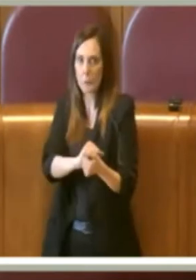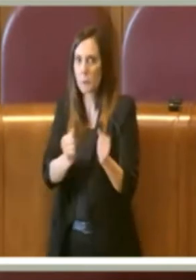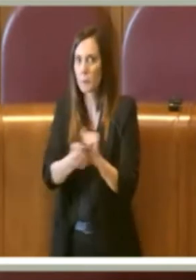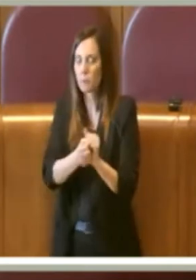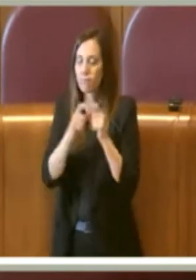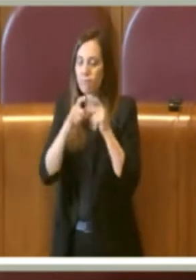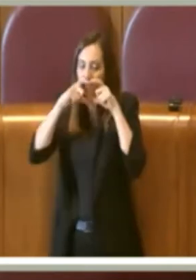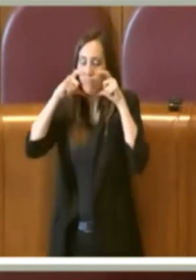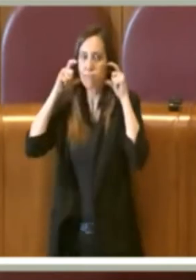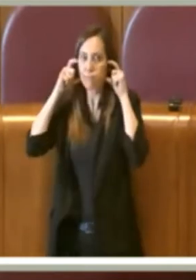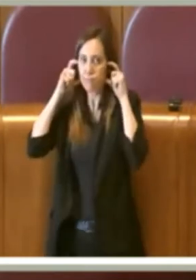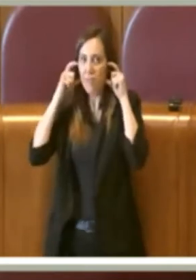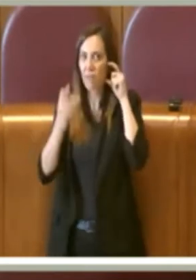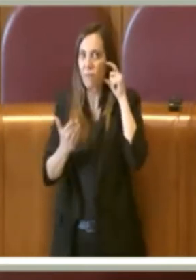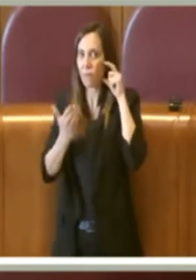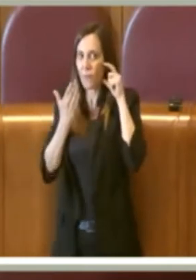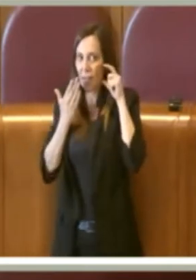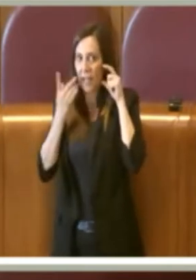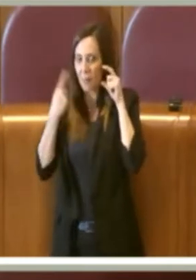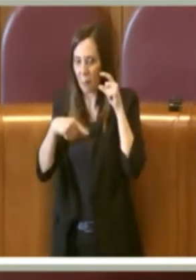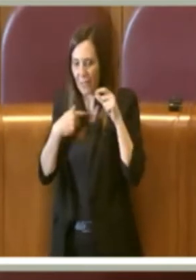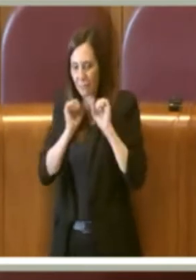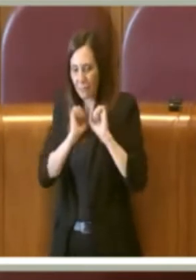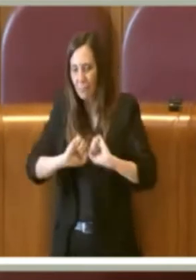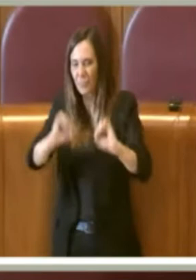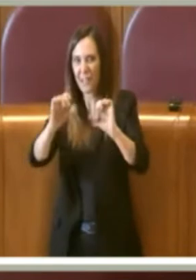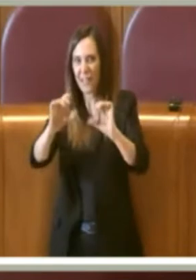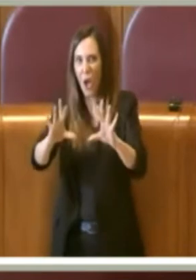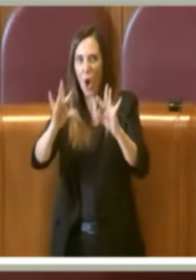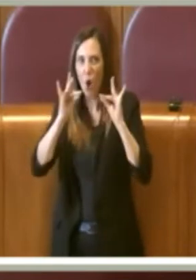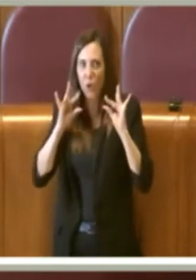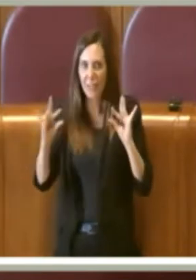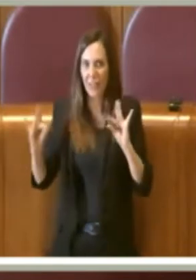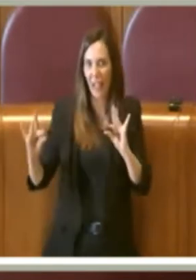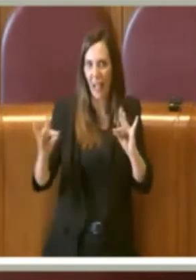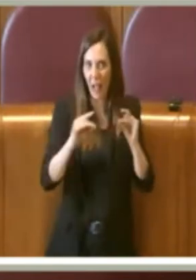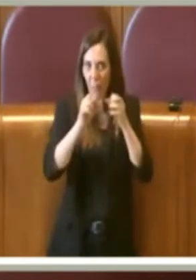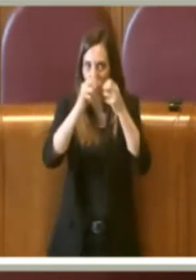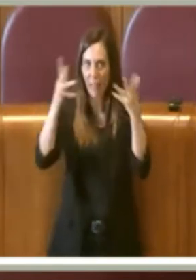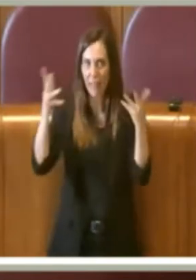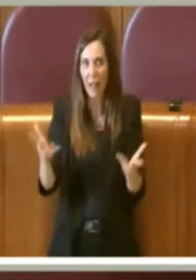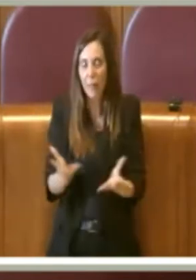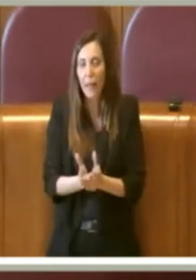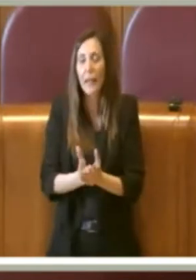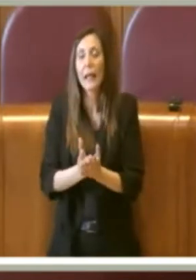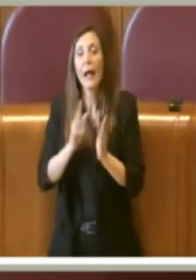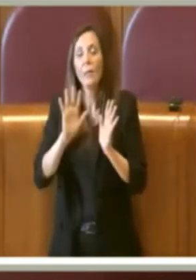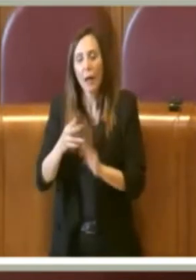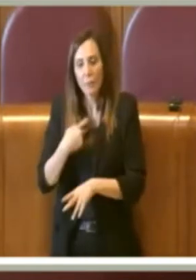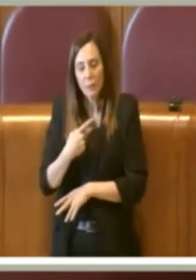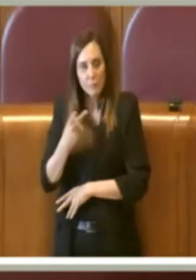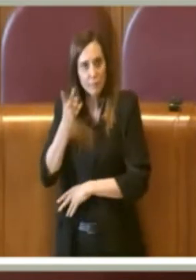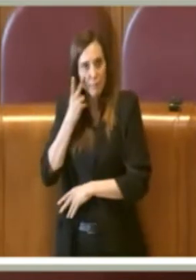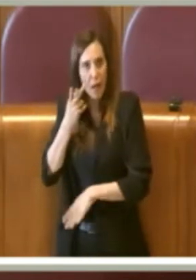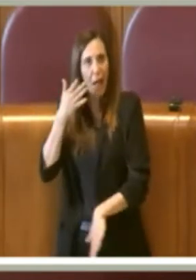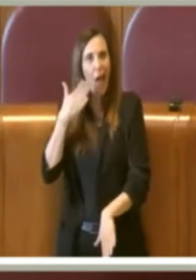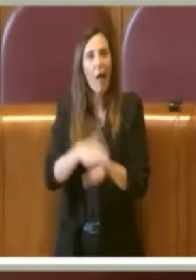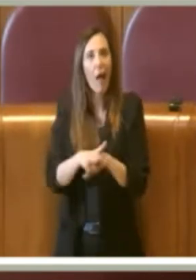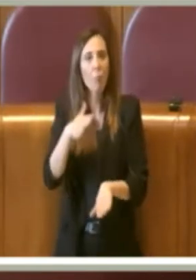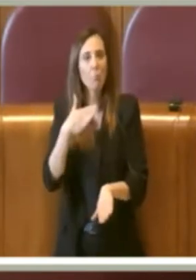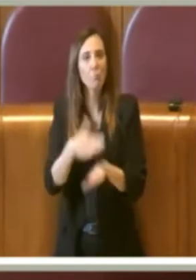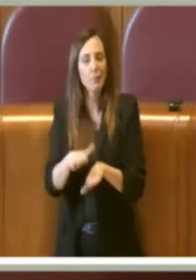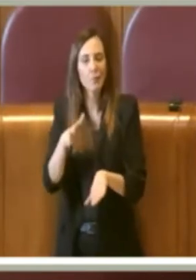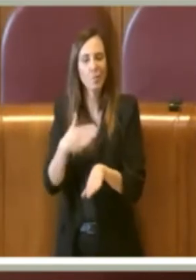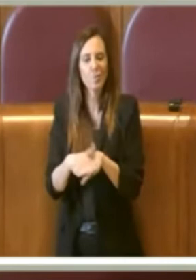momento pandemico, però abbiamo notato che vi è un'abitudine poco